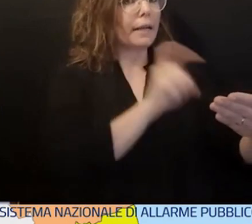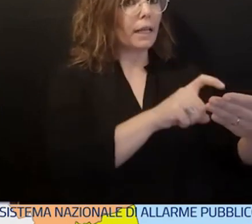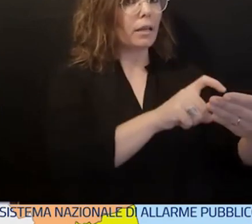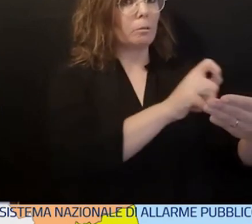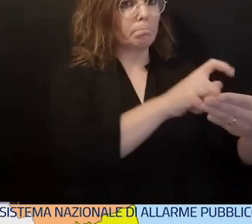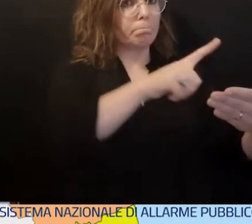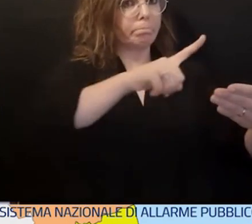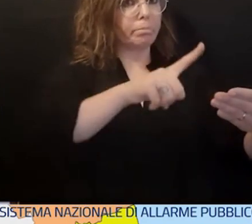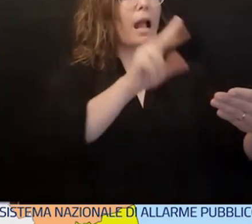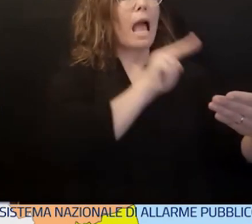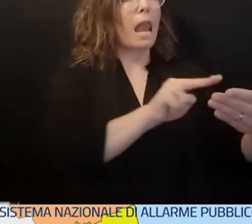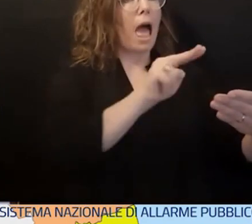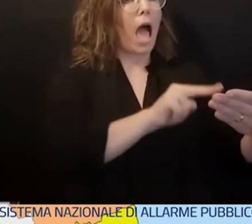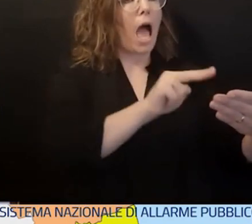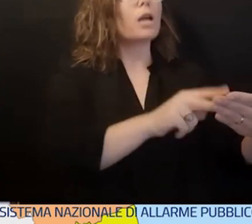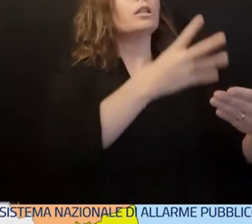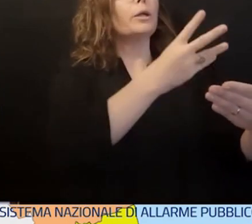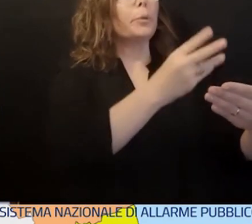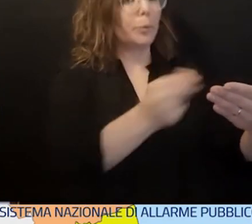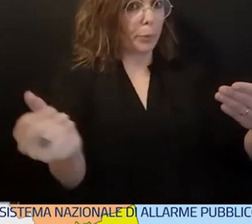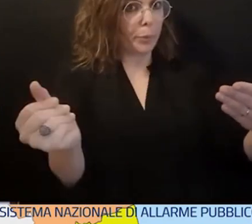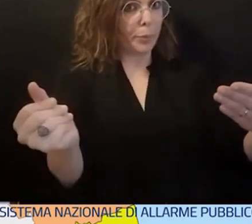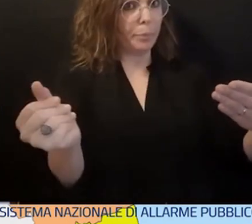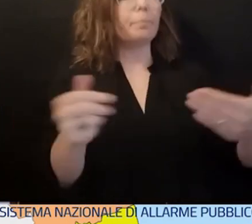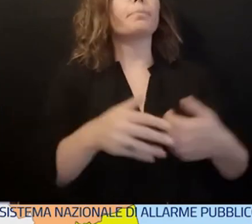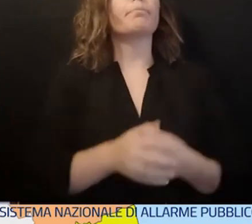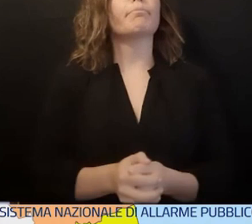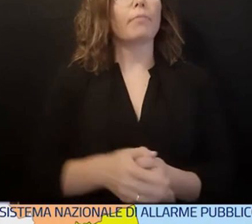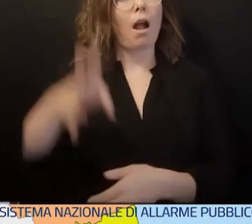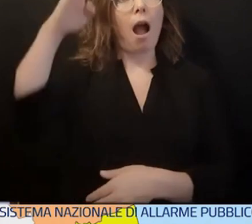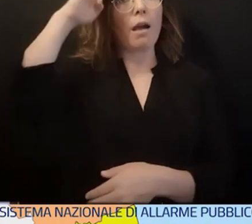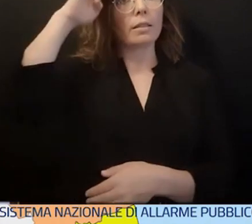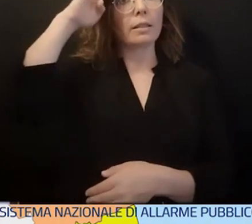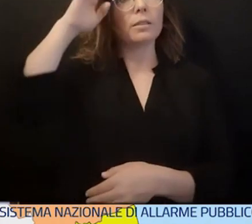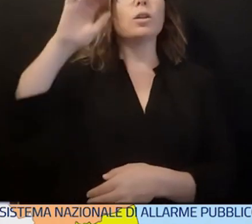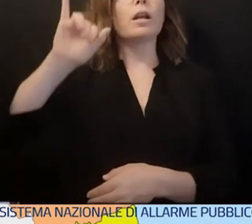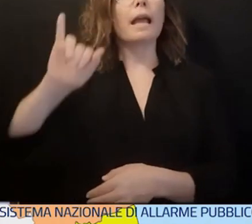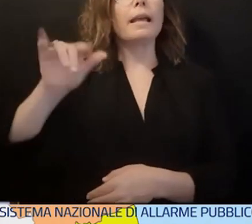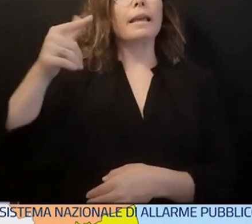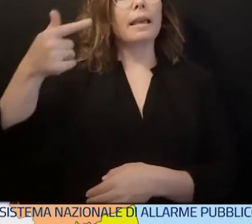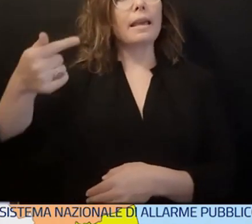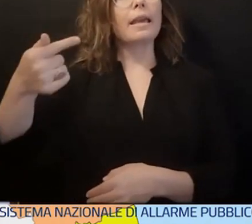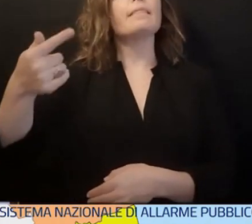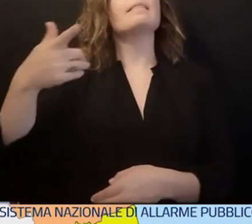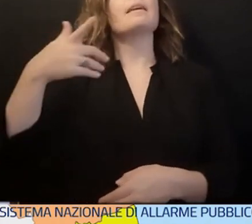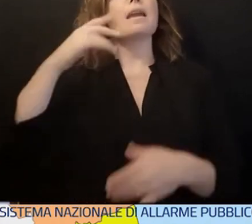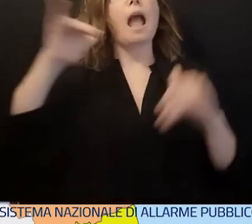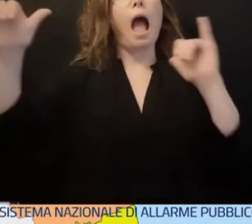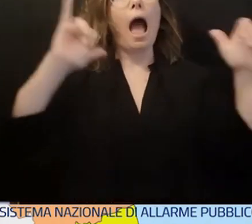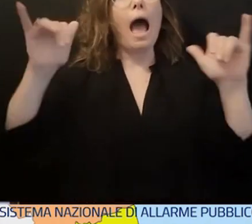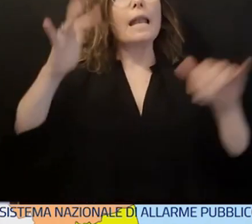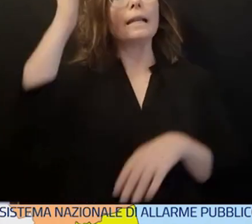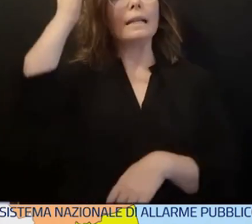sul nostro dispositivo accompagnato da un suono particolare. Il messaggio rimarrà finché non verrà data